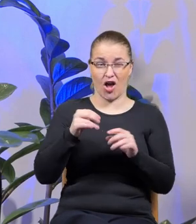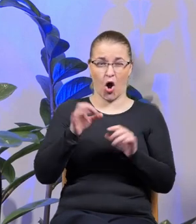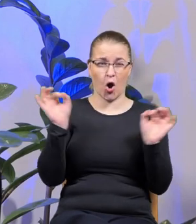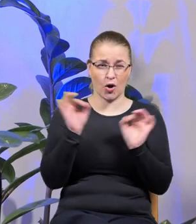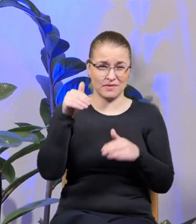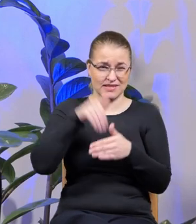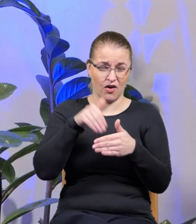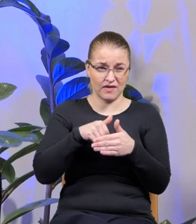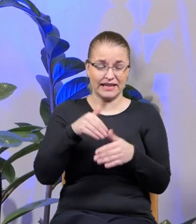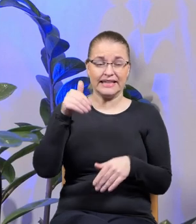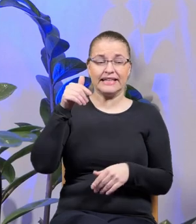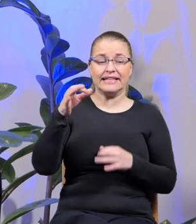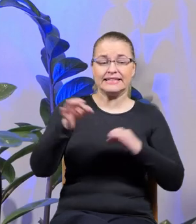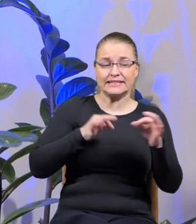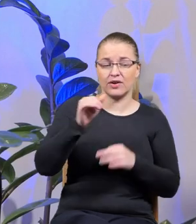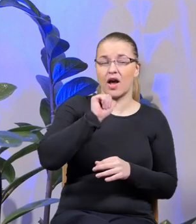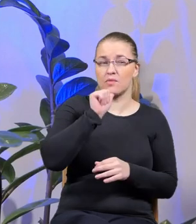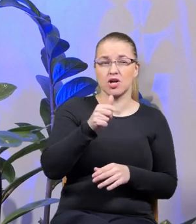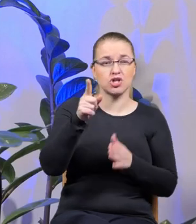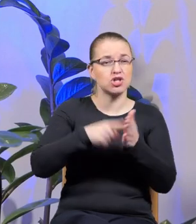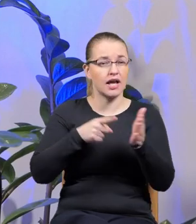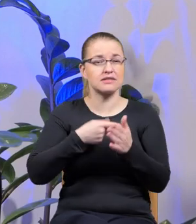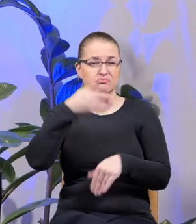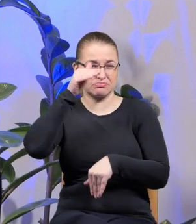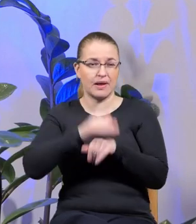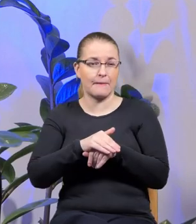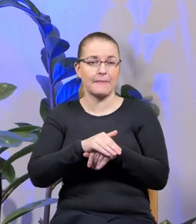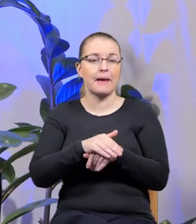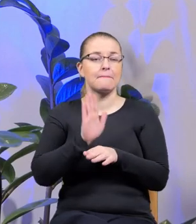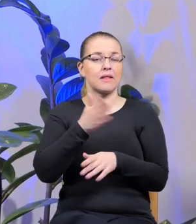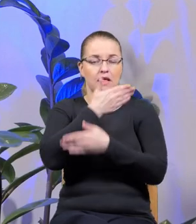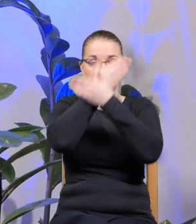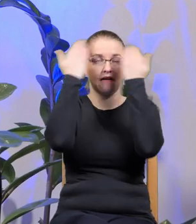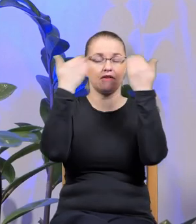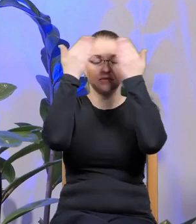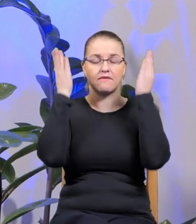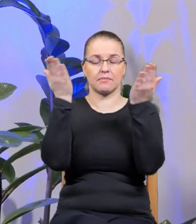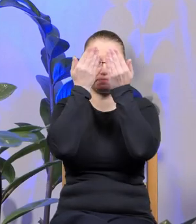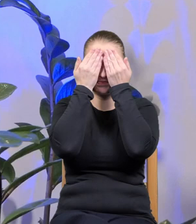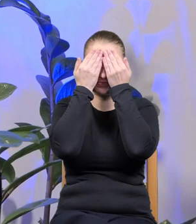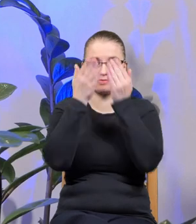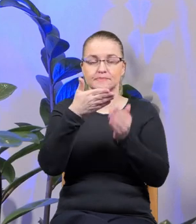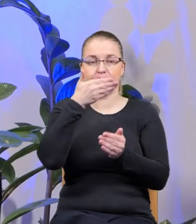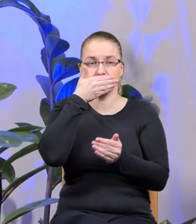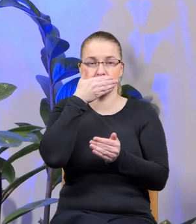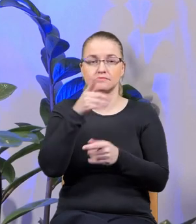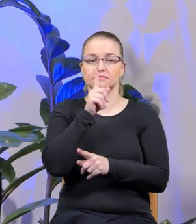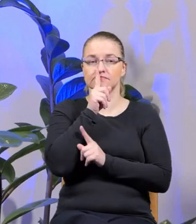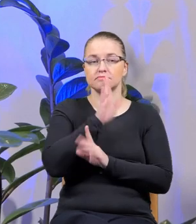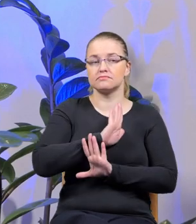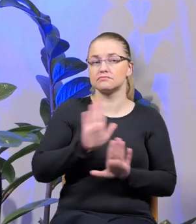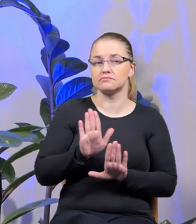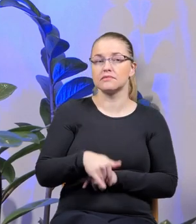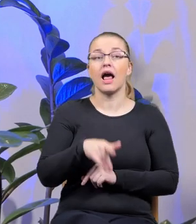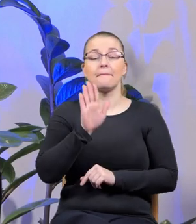W historii Europy zbyt często pozwalaliśmy sobie na niej wiedzę, zamykaliśmy oczy, zasłanialiśmy usta, milczeliśmy.